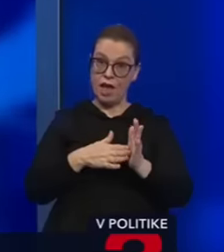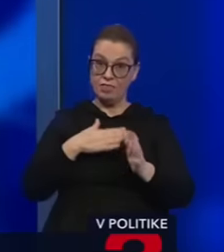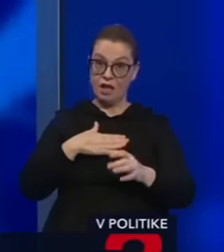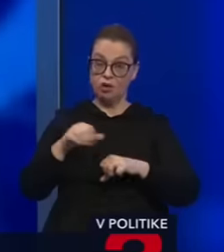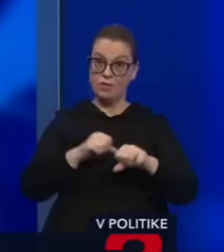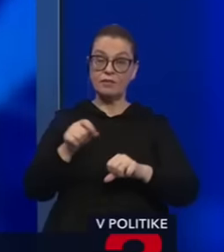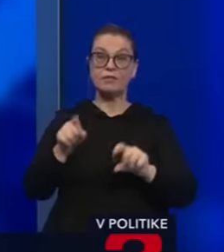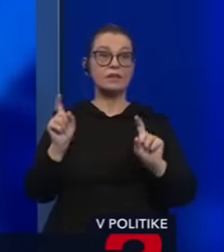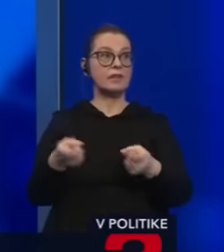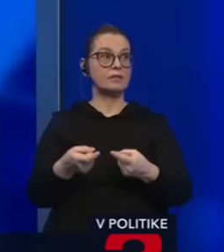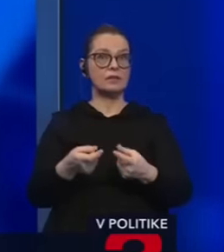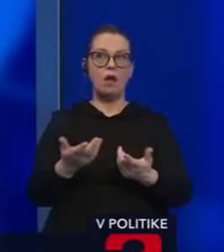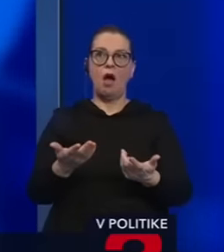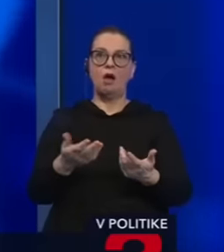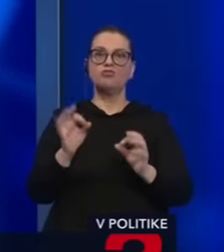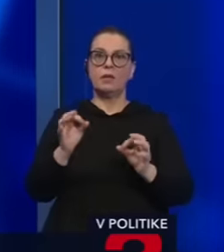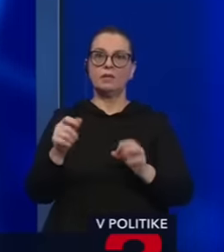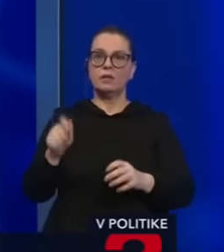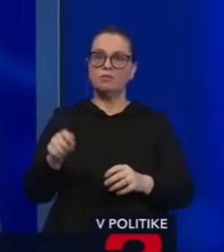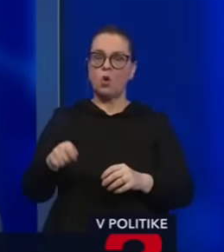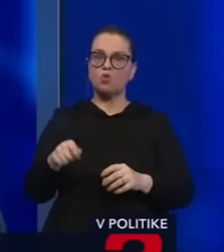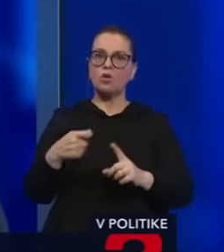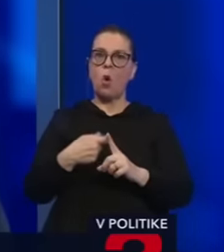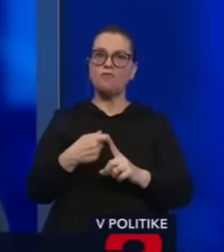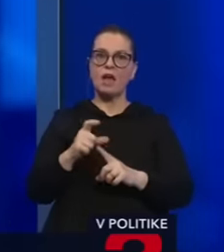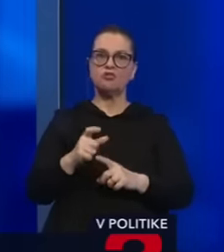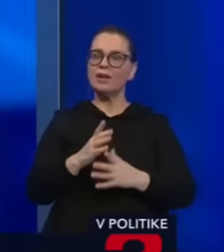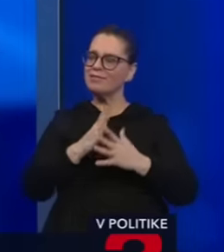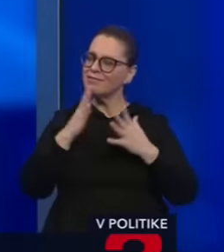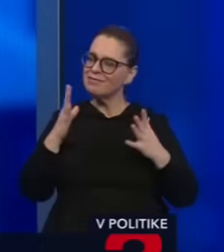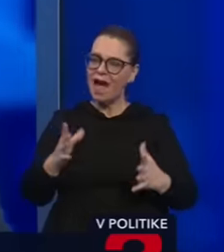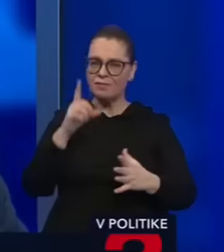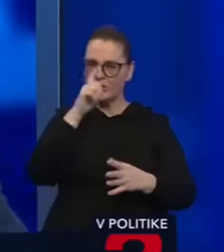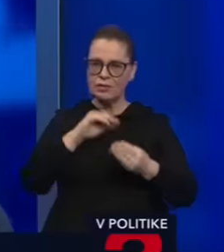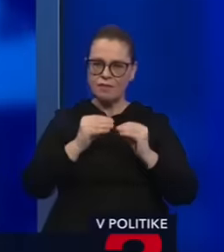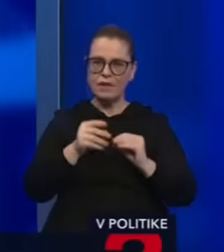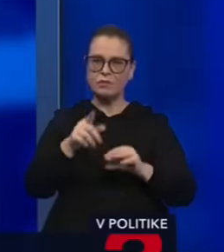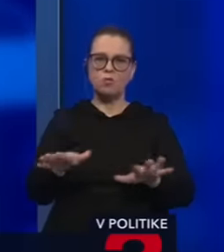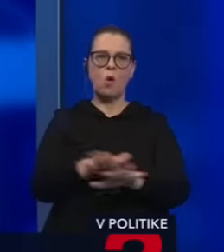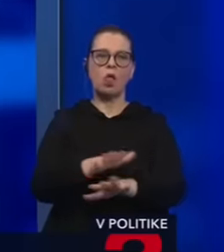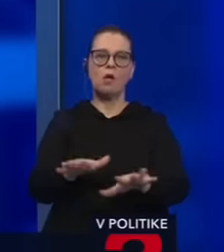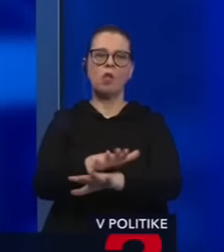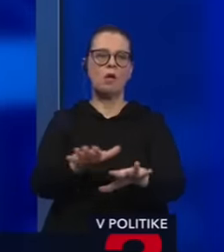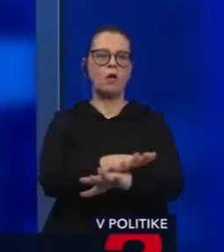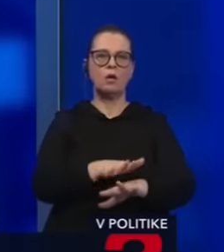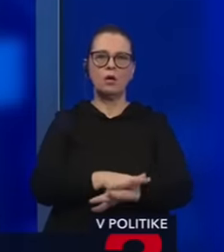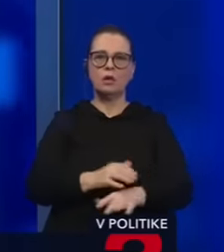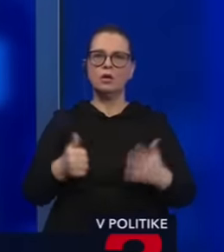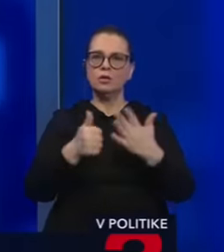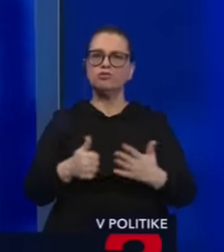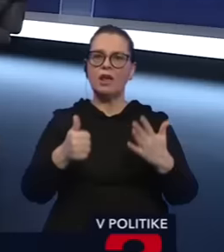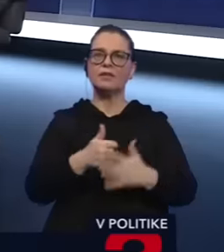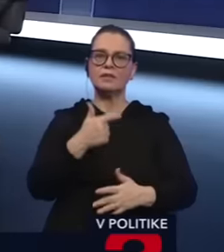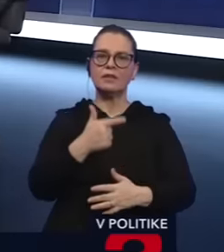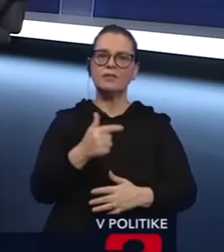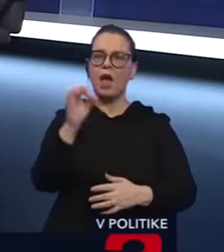vtedy sa zistilo, že špeciálny prokuratúr Kováčik najväčšie kauzy, ktoré mal na sptole, on ich zametal pod koberec. 62 nula